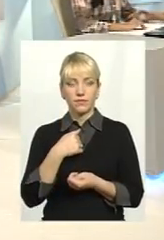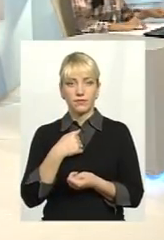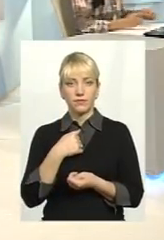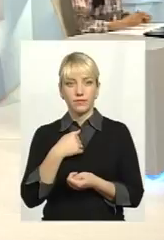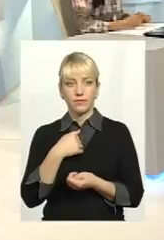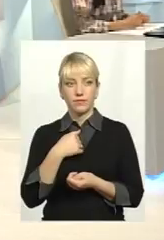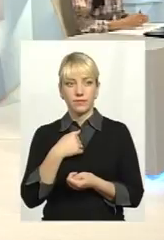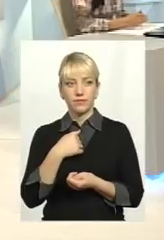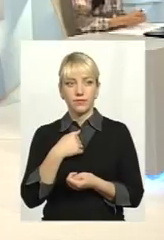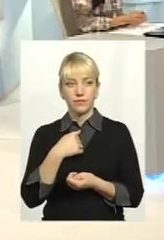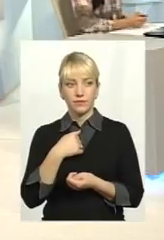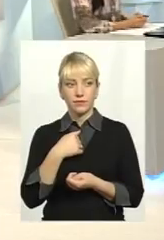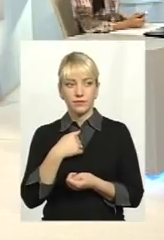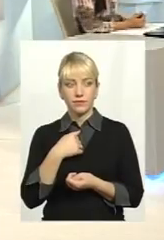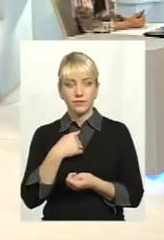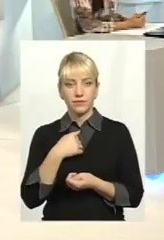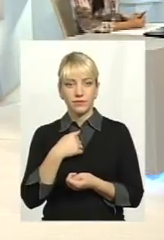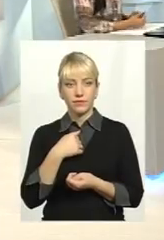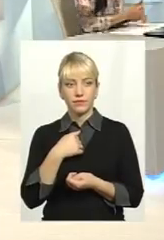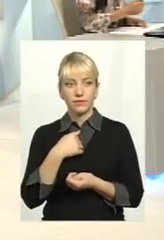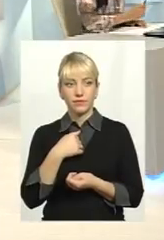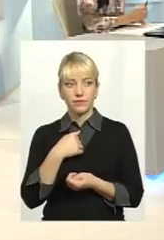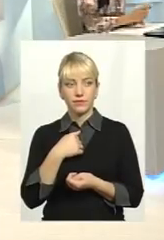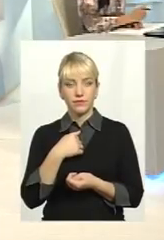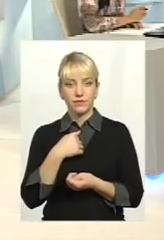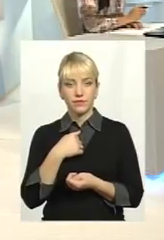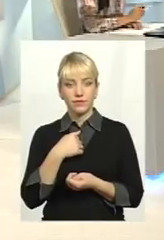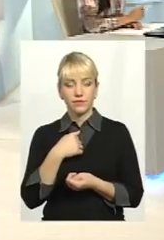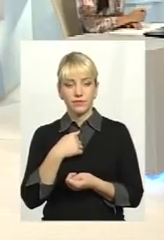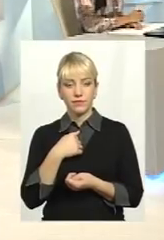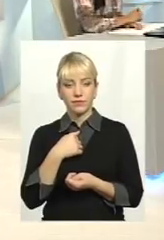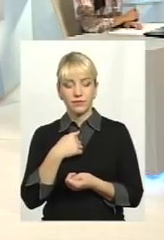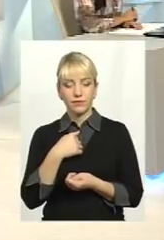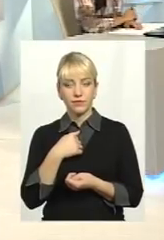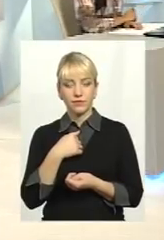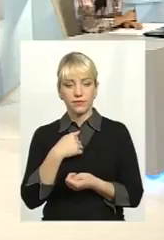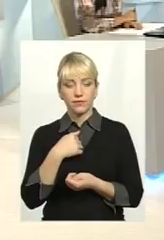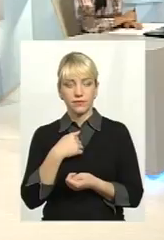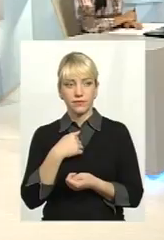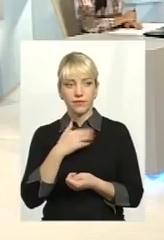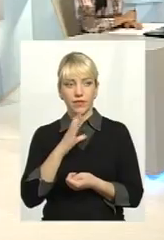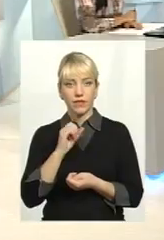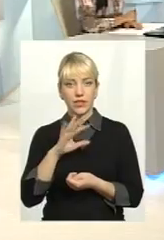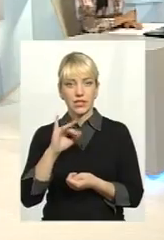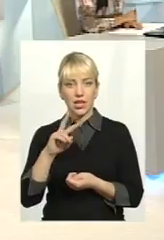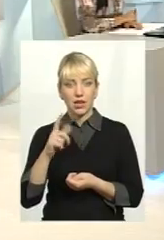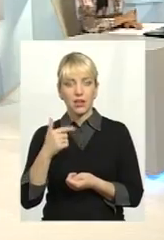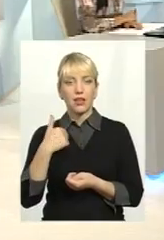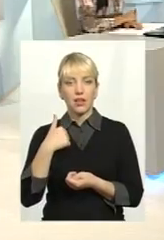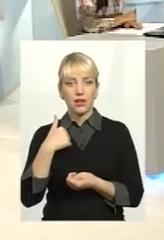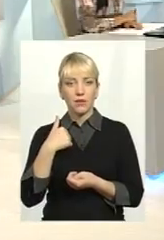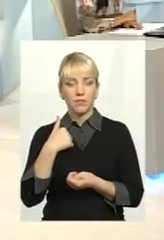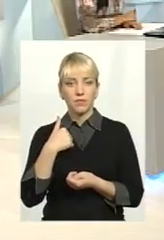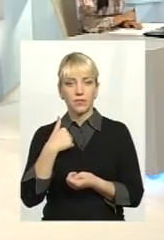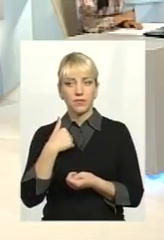ну що ти... Ми чуємо Ми чуємо вас, говоріть, будь ласка. Пане Олексій, ми чуємо вас, говоріть. Я... Ви